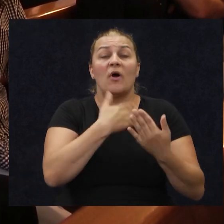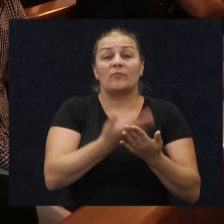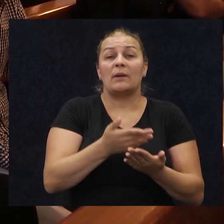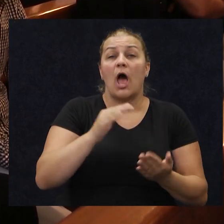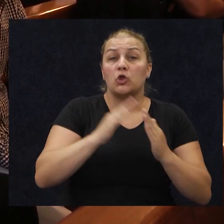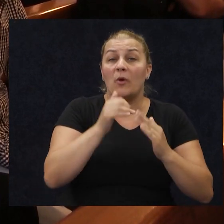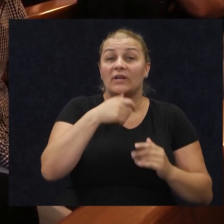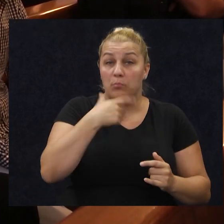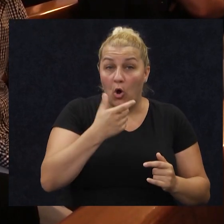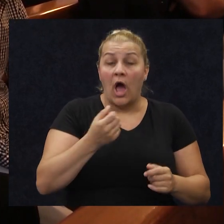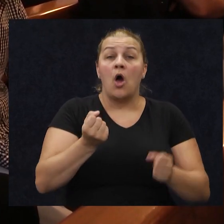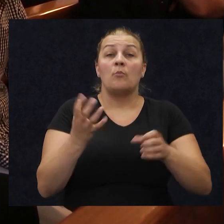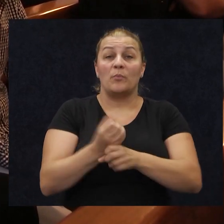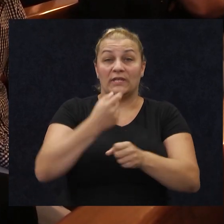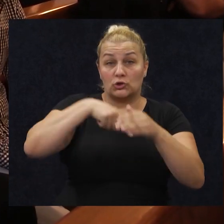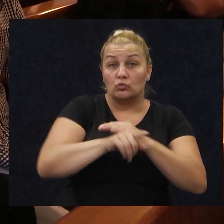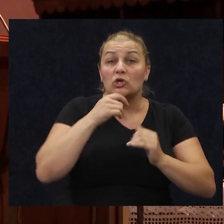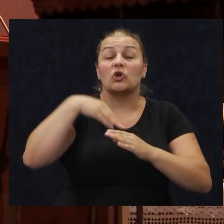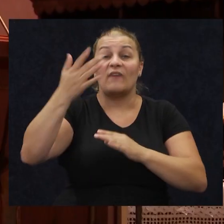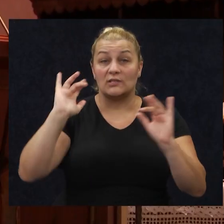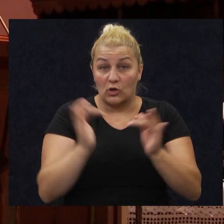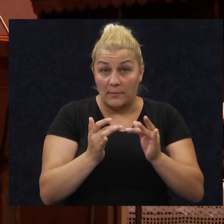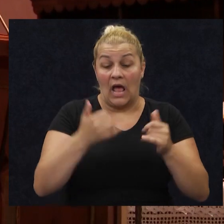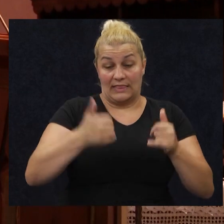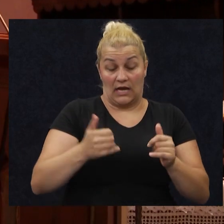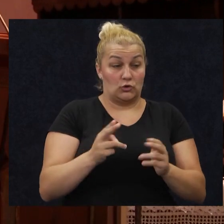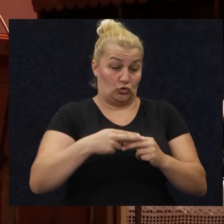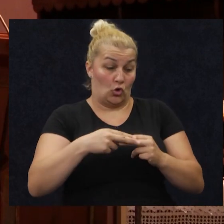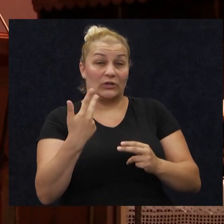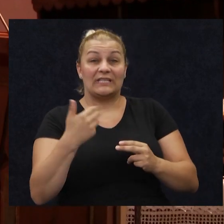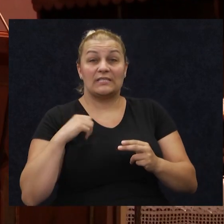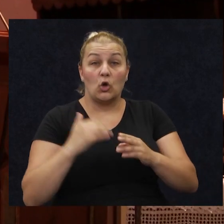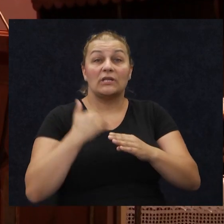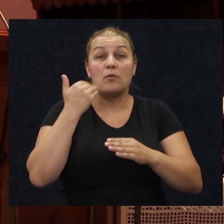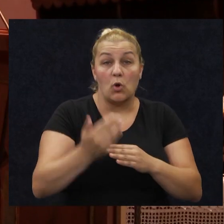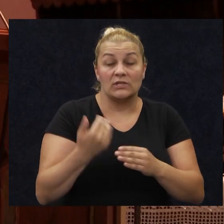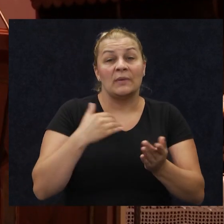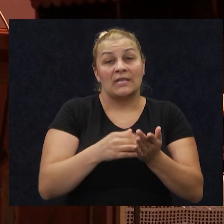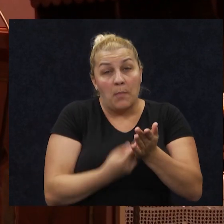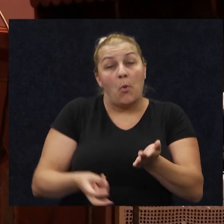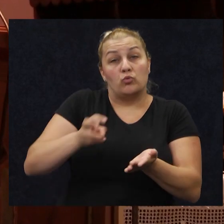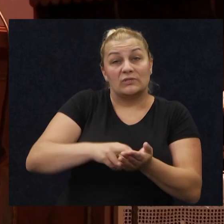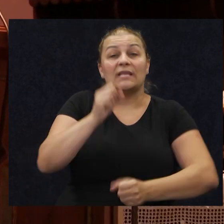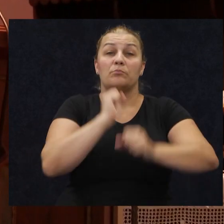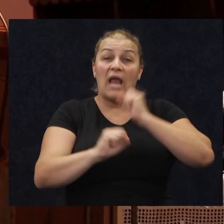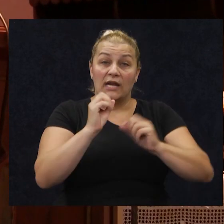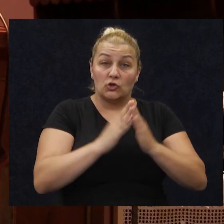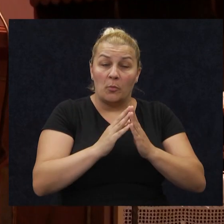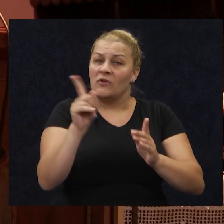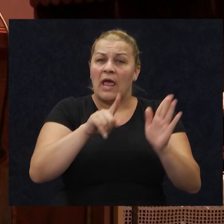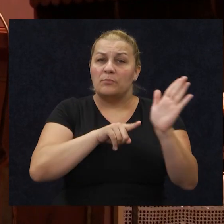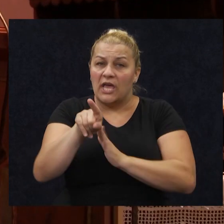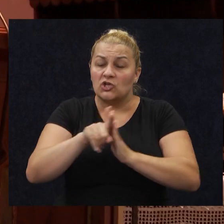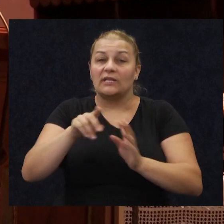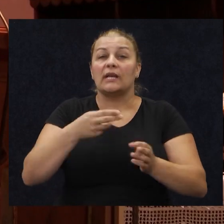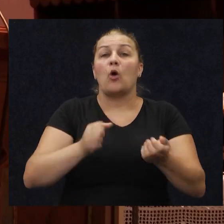vanjskog, ali i unutrašnjeg neprijataja. I danas, gotovo 3 deset će nakon, valja nam ustati i braniti domovinu, ne vježati već se boriti za